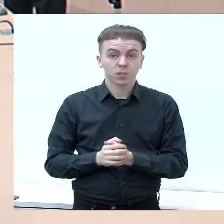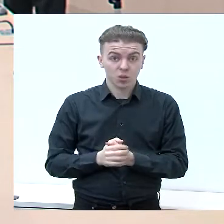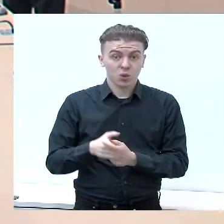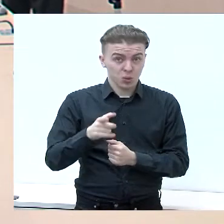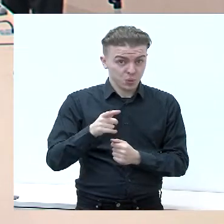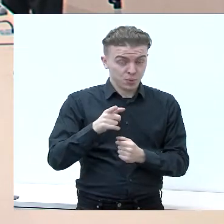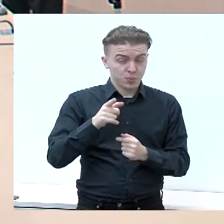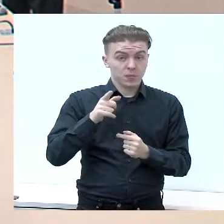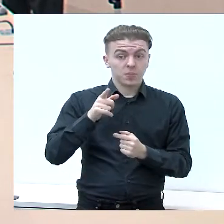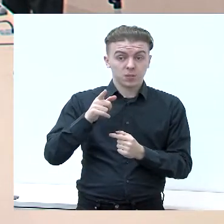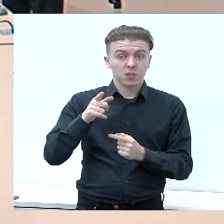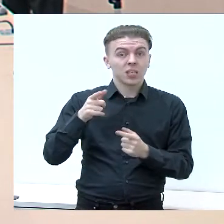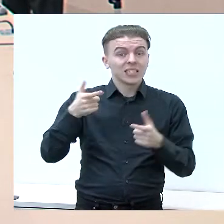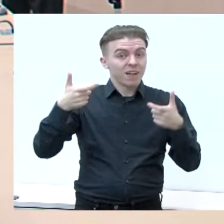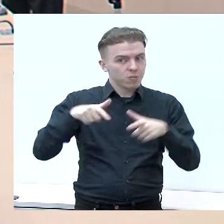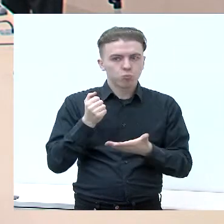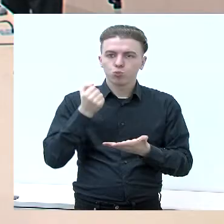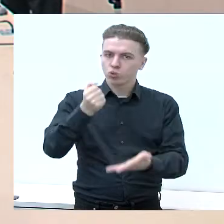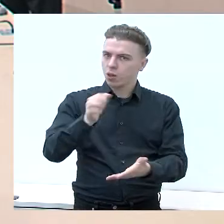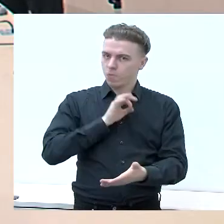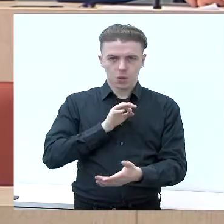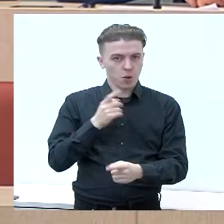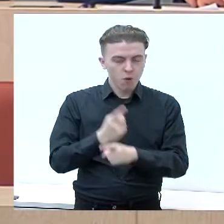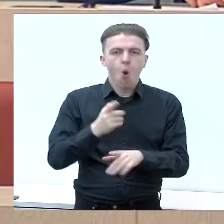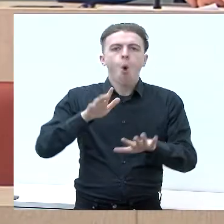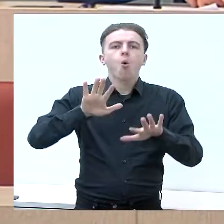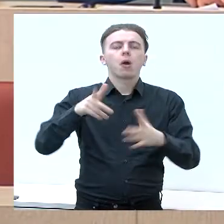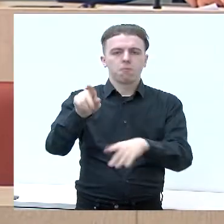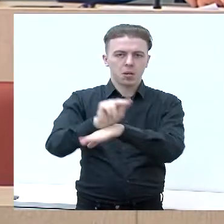savaldybės biudžeto tam naudoti negalima. Kaip jūs tai padarysit?